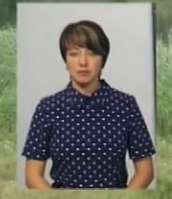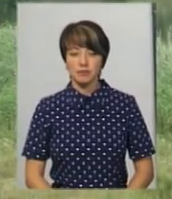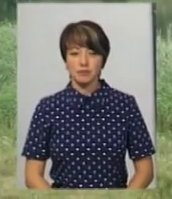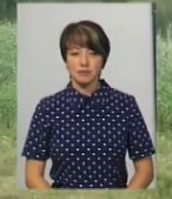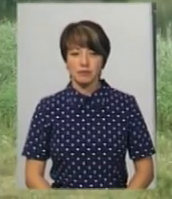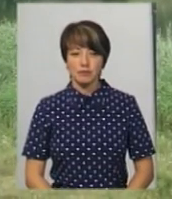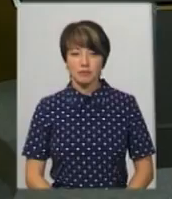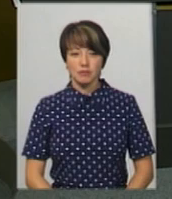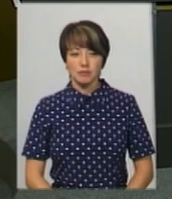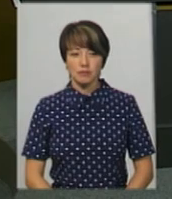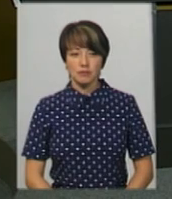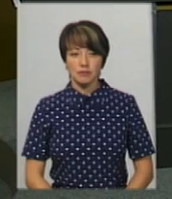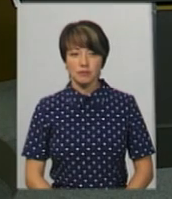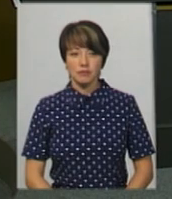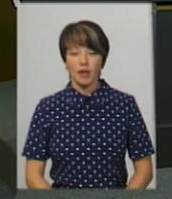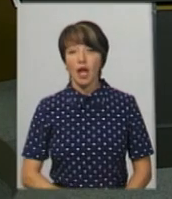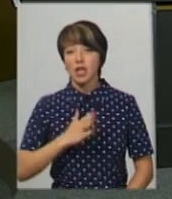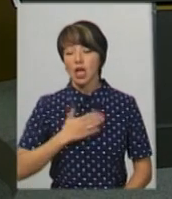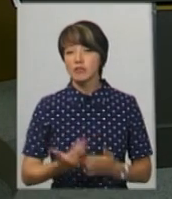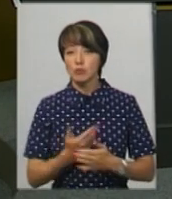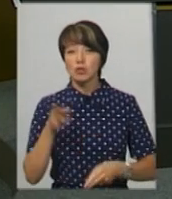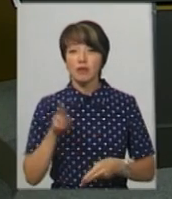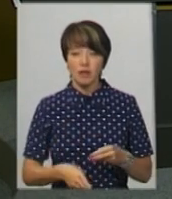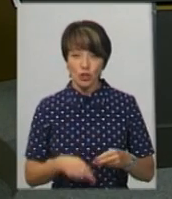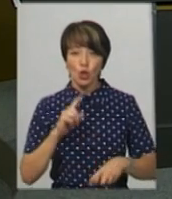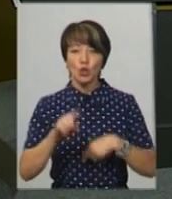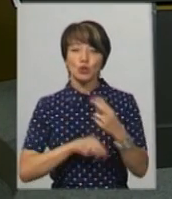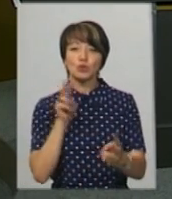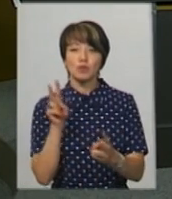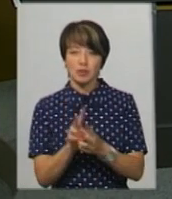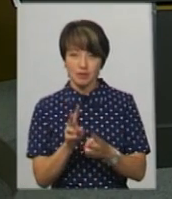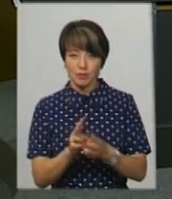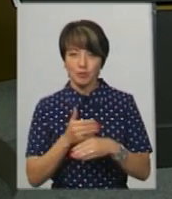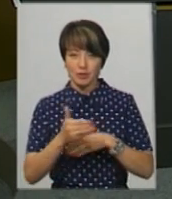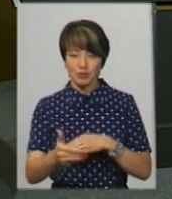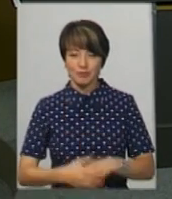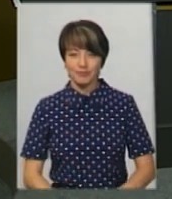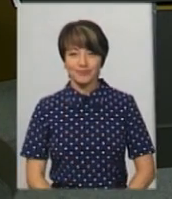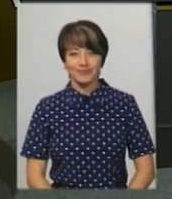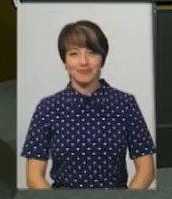Хмельниччина. Наш випуск завершено. Зустрінемося о 20.30.